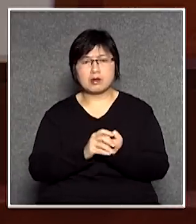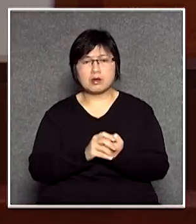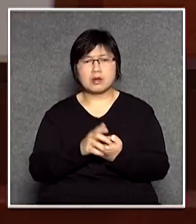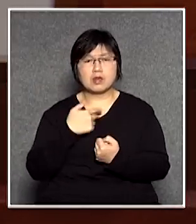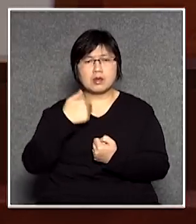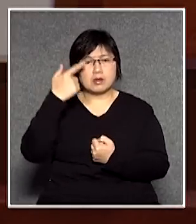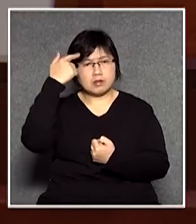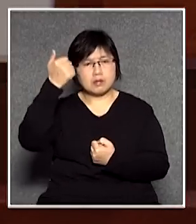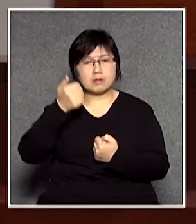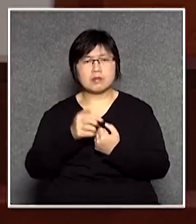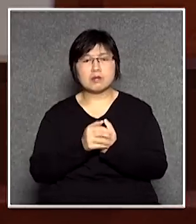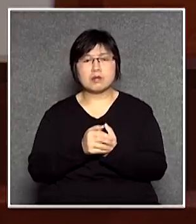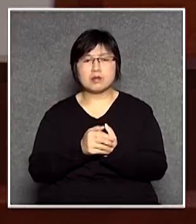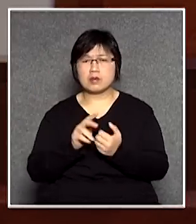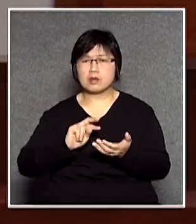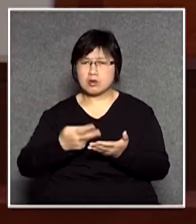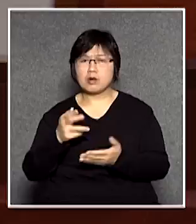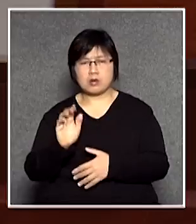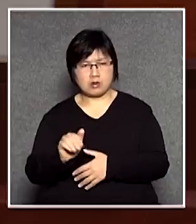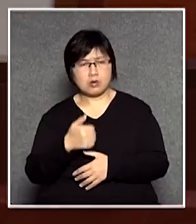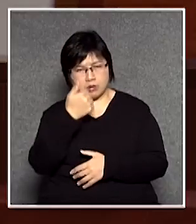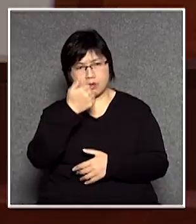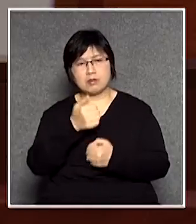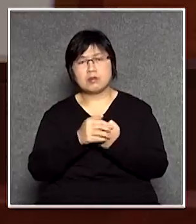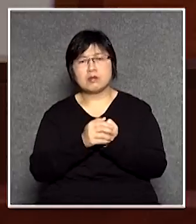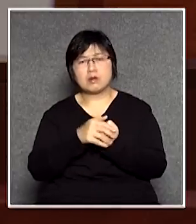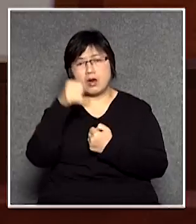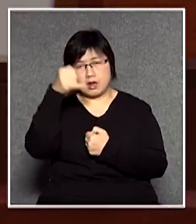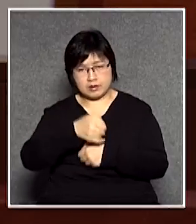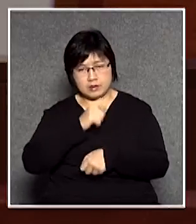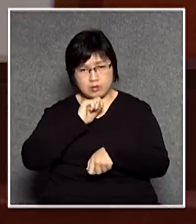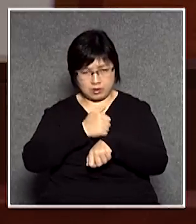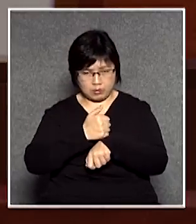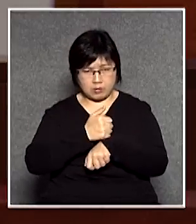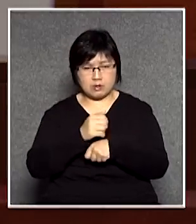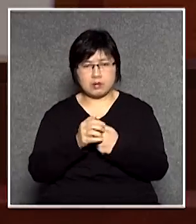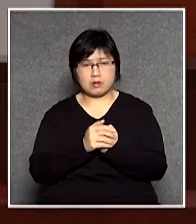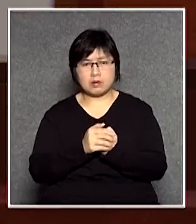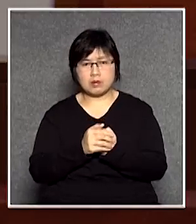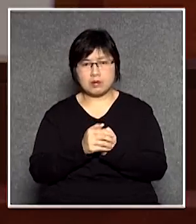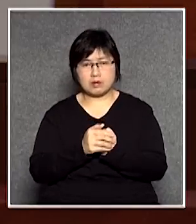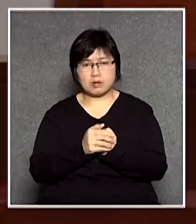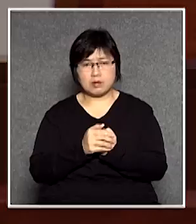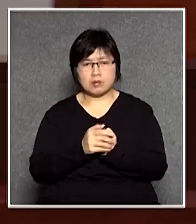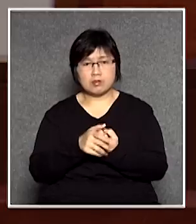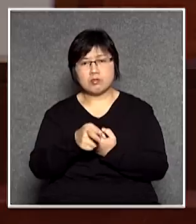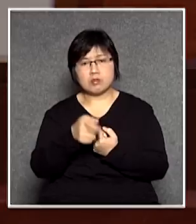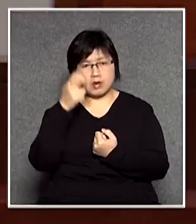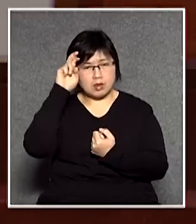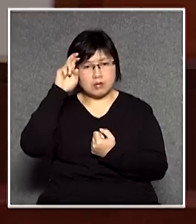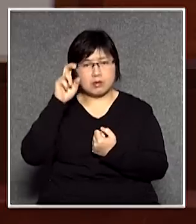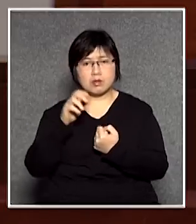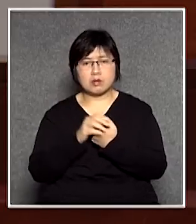希望就是可以改一改是不是將來有機會的話是吧是吧局長又可以考慮一下